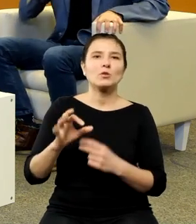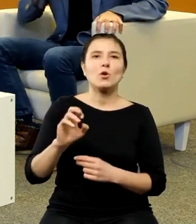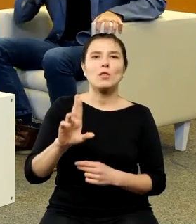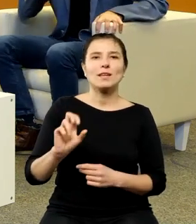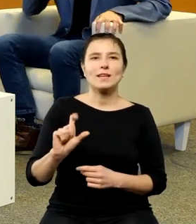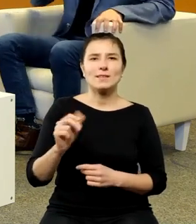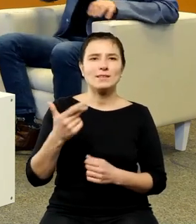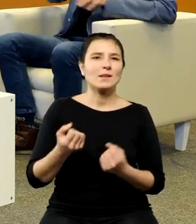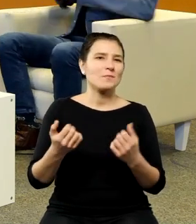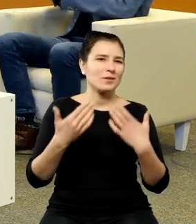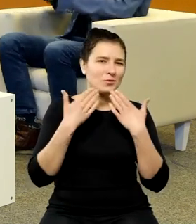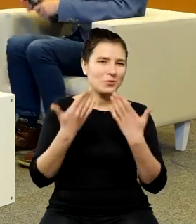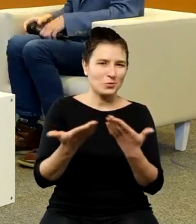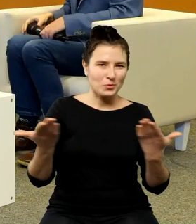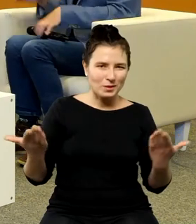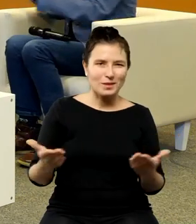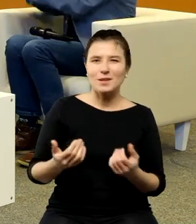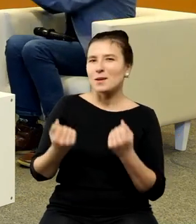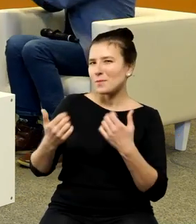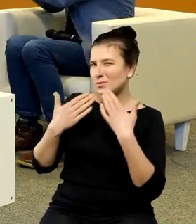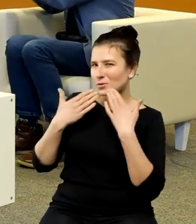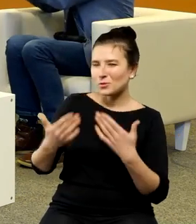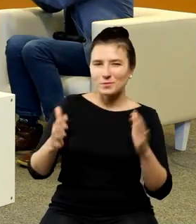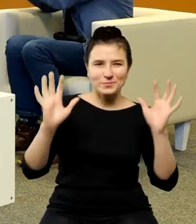dziękuję państwu bardzo dziękujemy bardzo